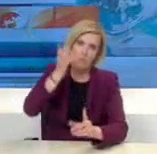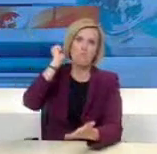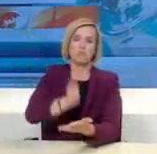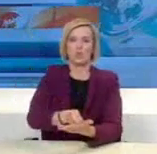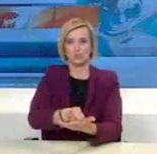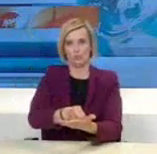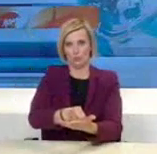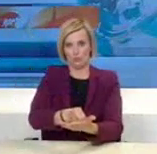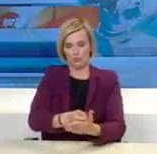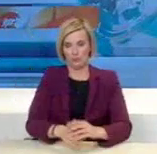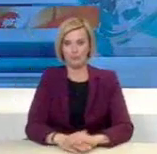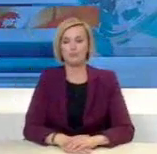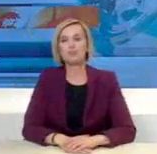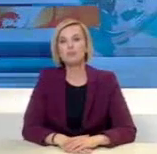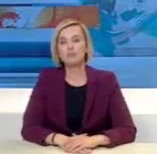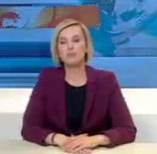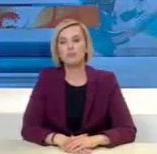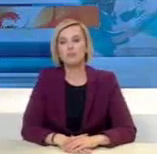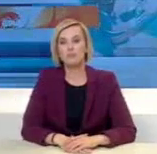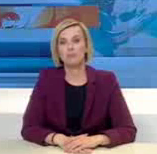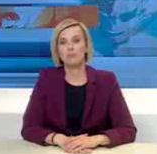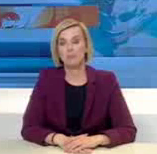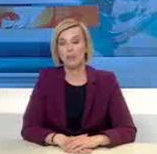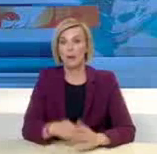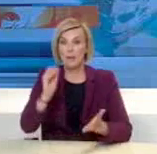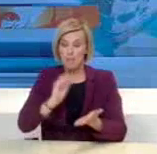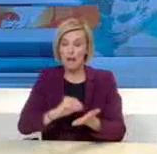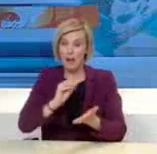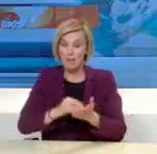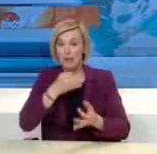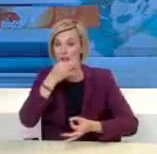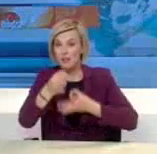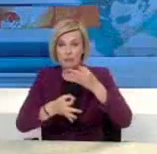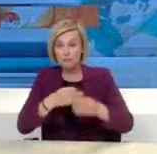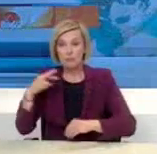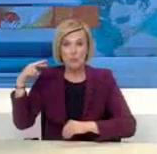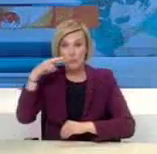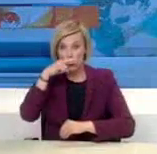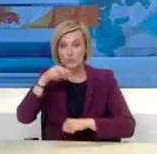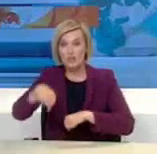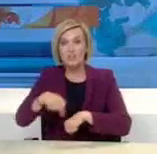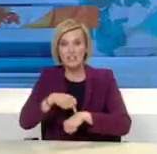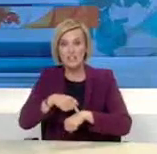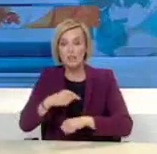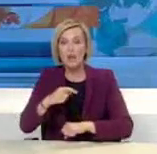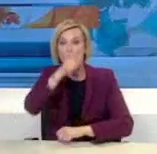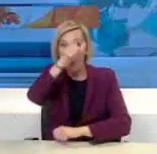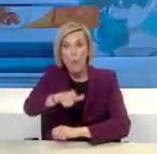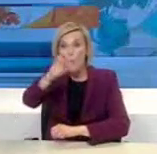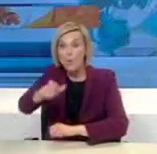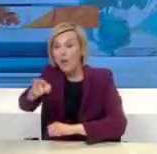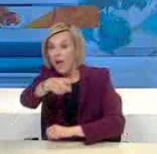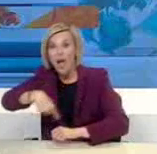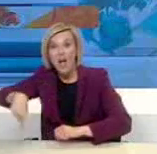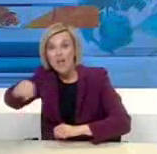Γενικά θα ήθελα να επισημάνω επίσης αυτό για να εκπληκτώνει και ο κύριος Πρωθυπουργός ότι είναι η ώρα του πολίτη, είμαστε όλοι